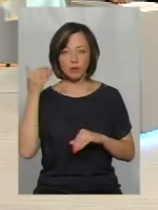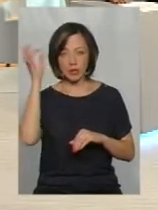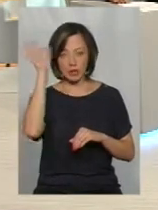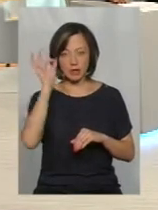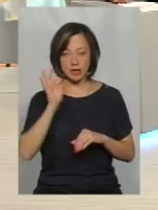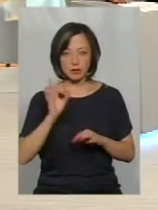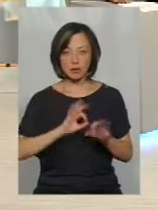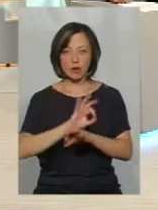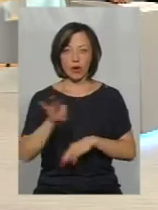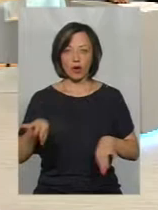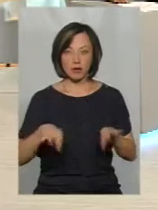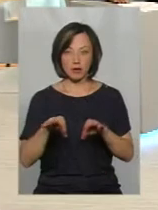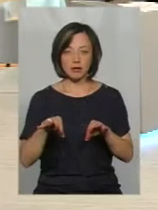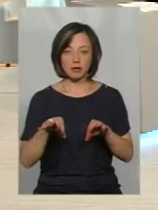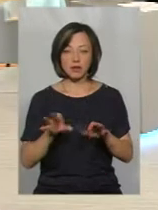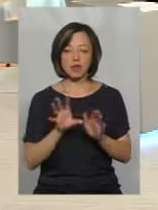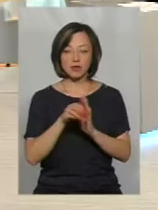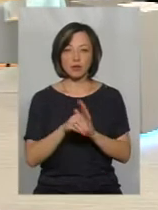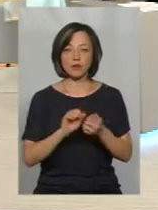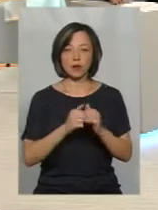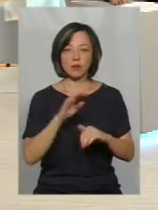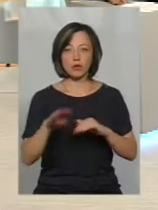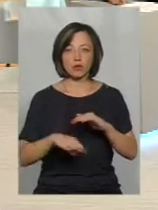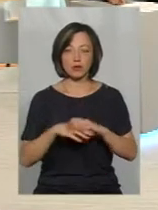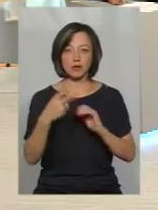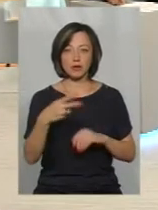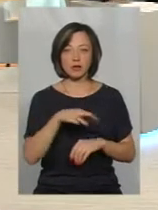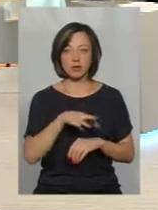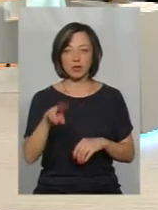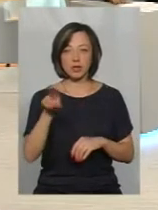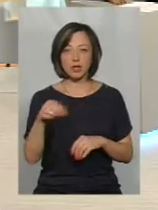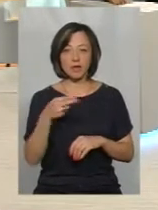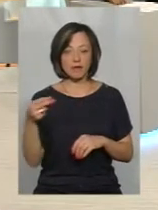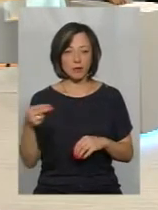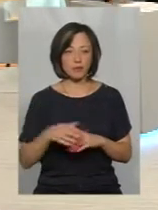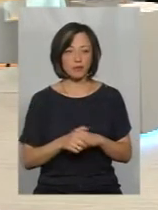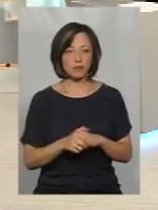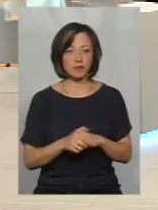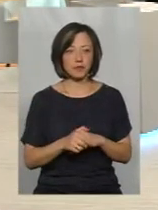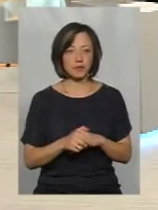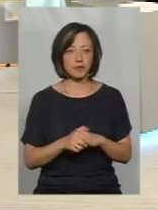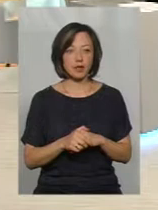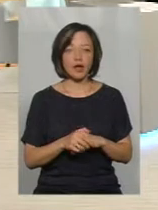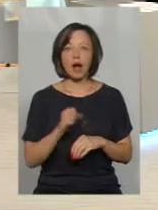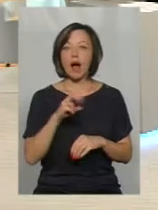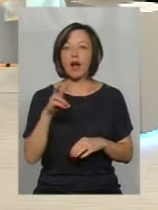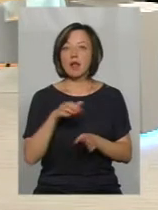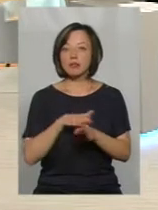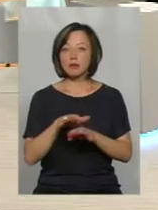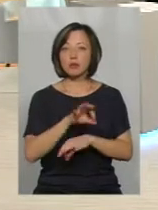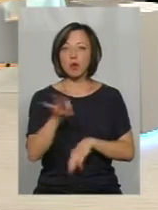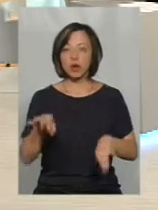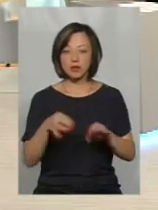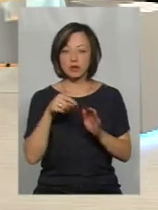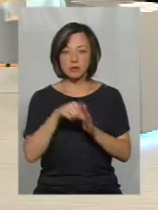німецький проєкт, інвестовано в Кам'янець-Подільський, 20 мільйонів євро. Я зрозуміла. Дякую. Але реалізація цього проєкту говорить про